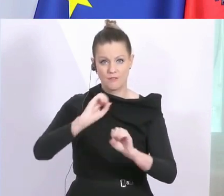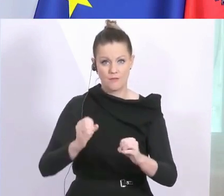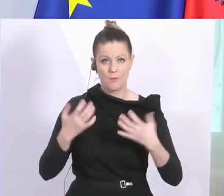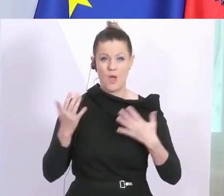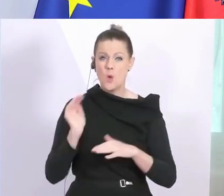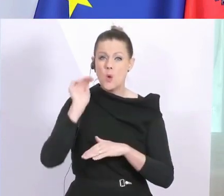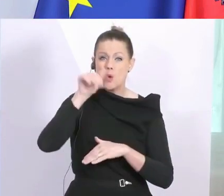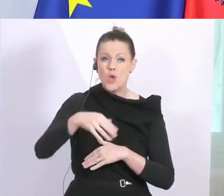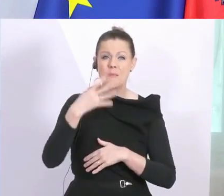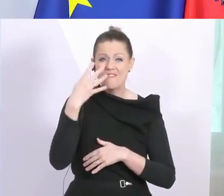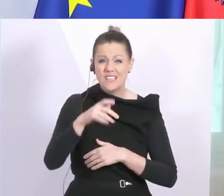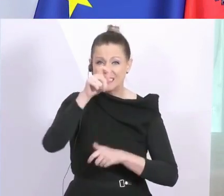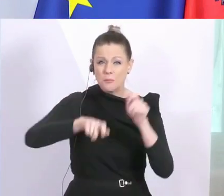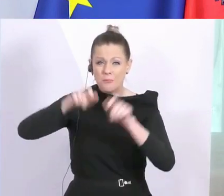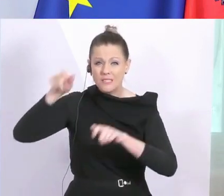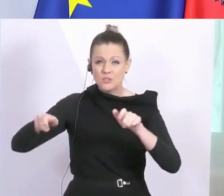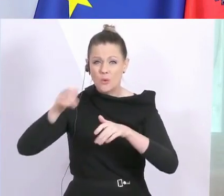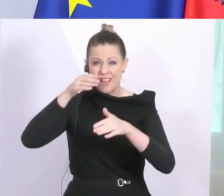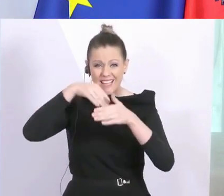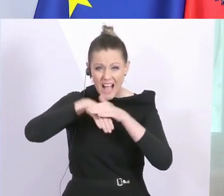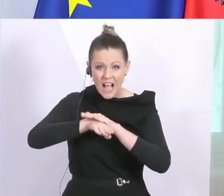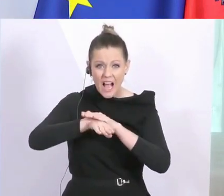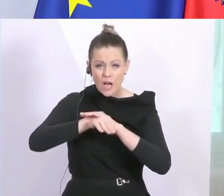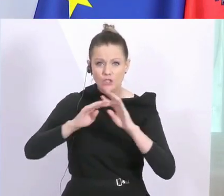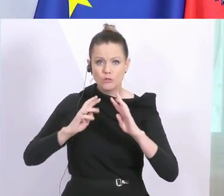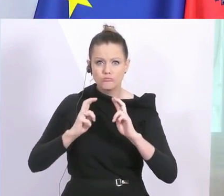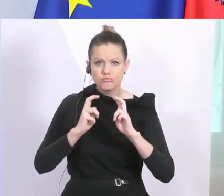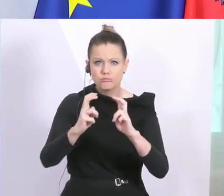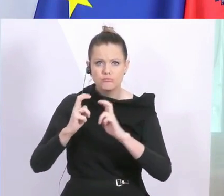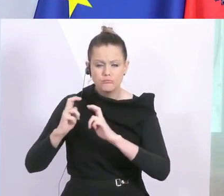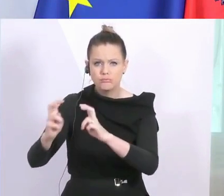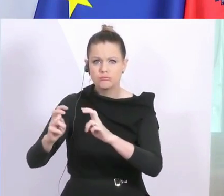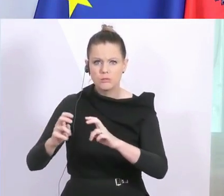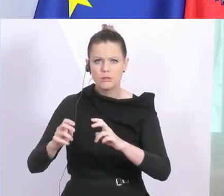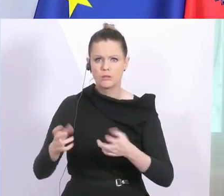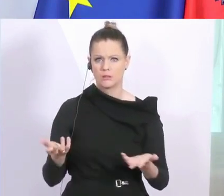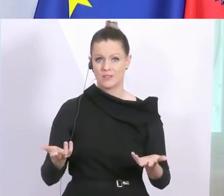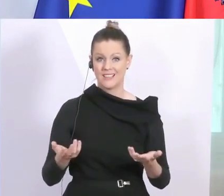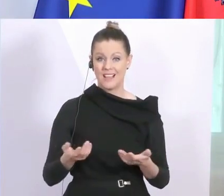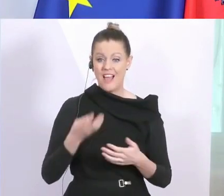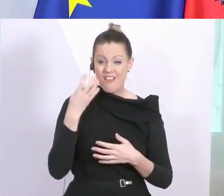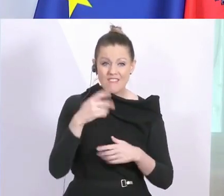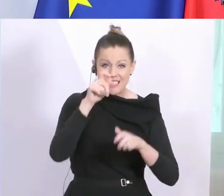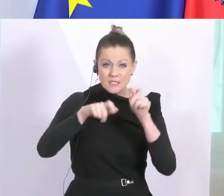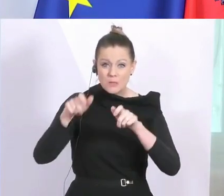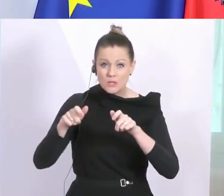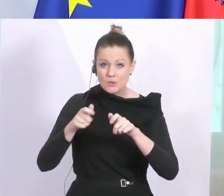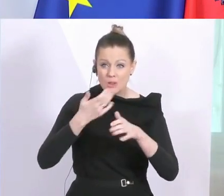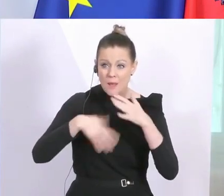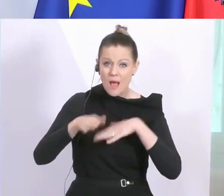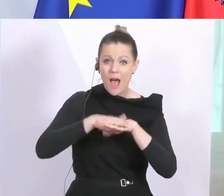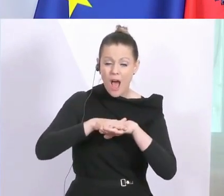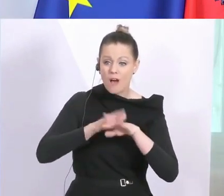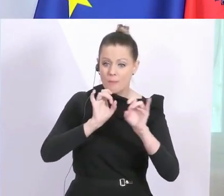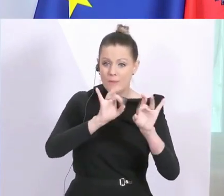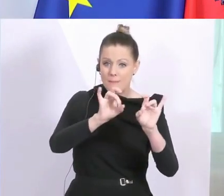Personen haben sich in einer Garage versammelt. Wie unvernünftig kann man sein? 40 Personen können dann weitere Träger des Virus werden und damit